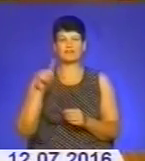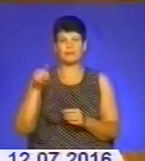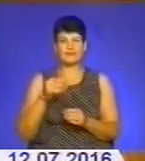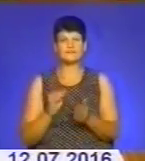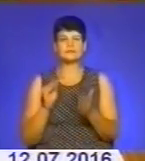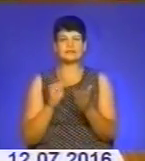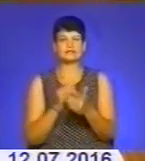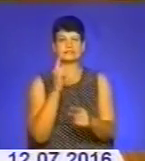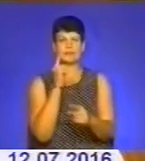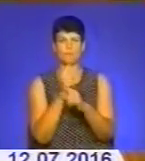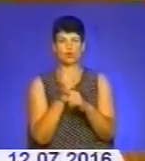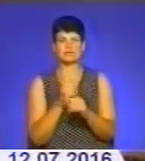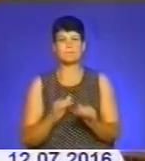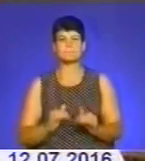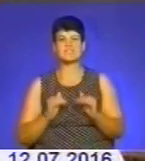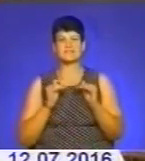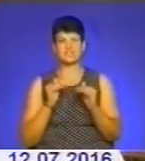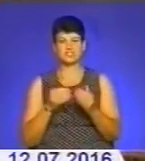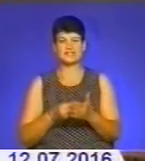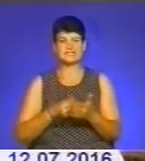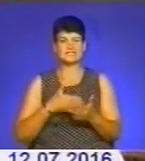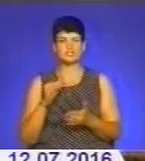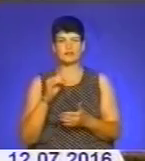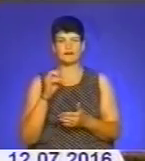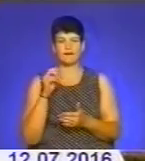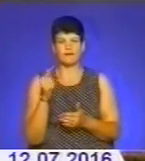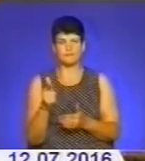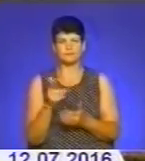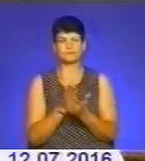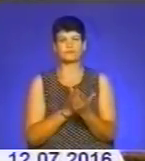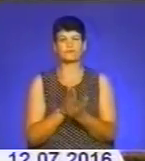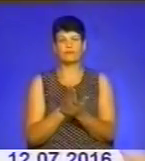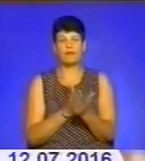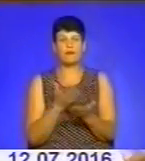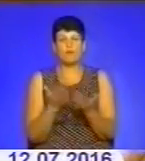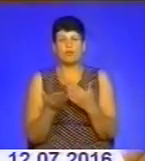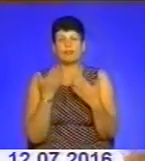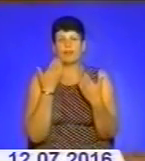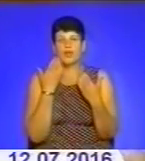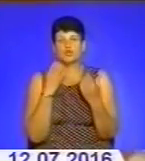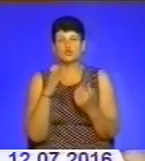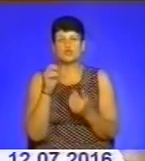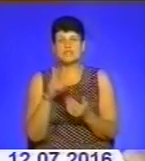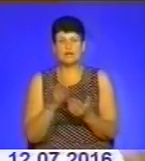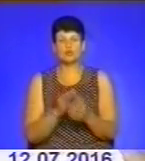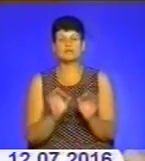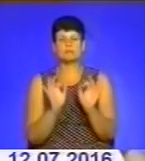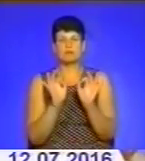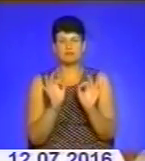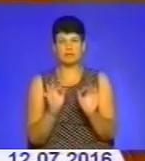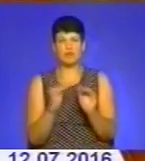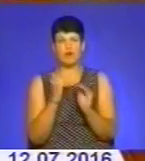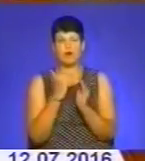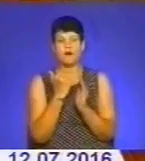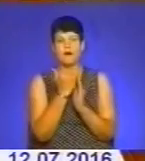мораторій на підвищення цін і тарифів на житлово-комунальні послуги або легшого соціально справедливого графіку їх зросту,